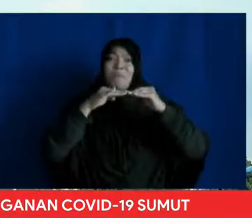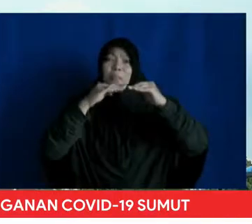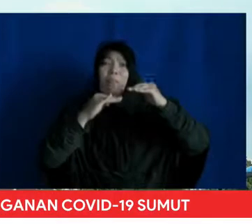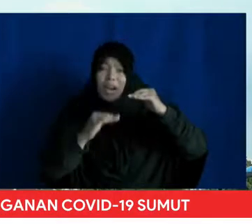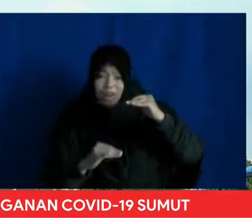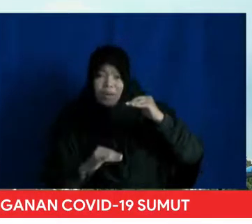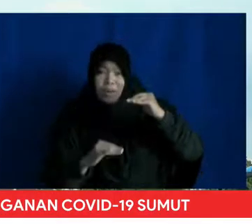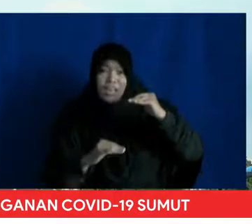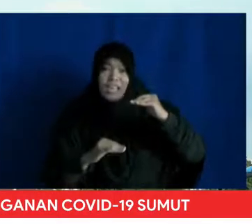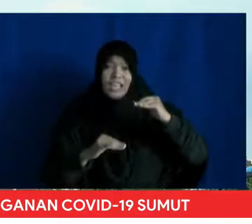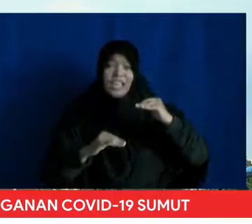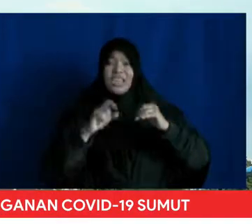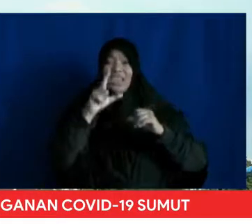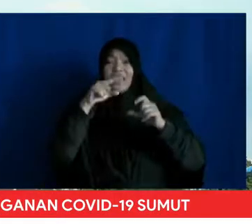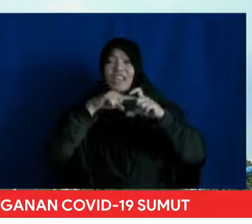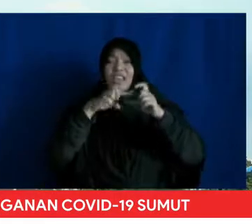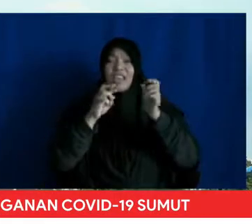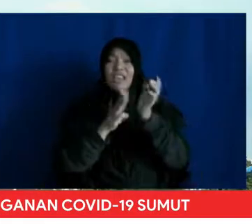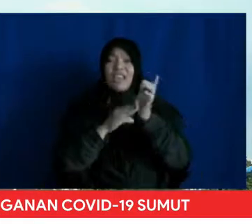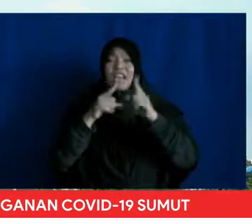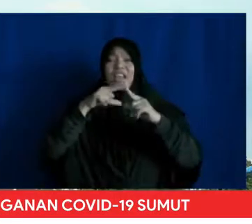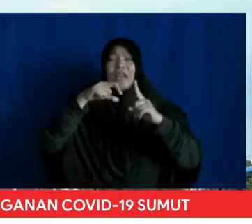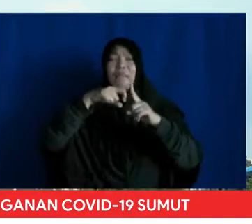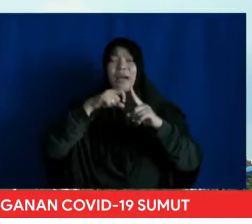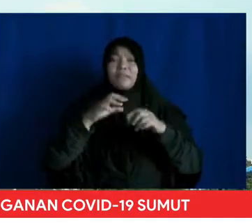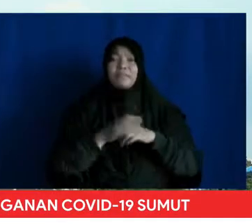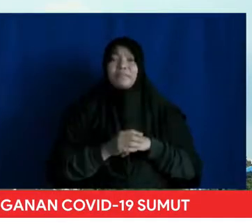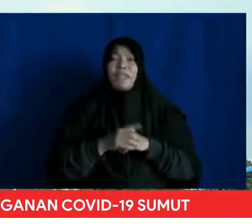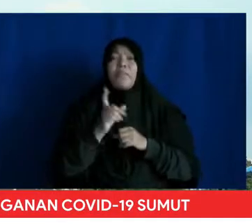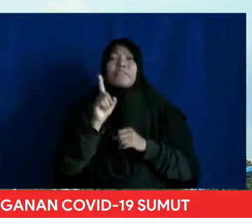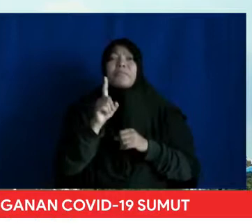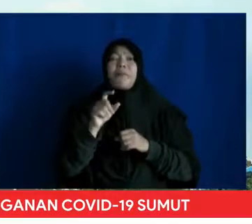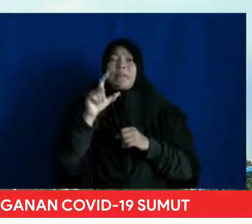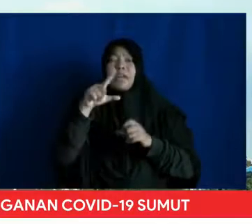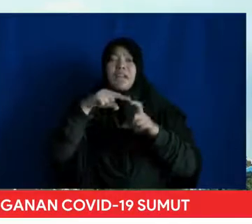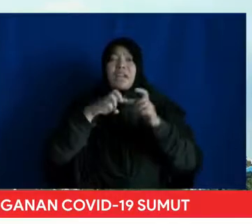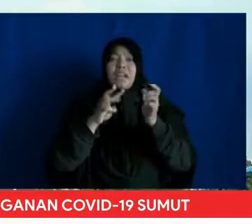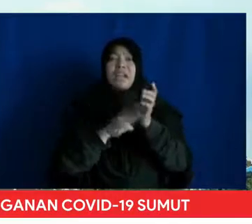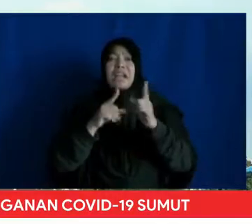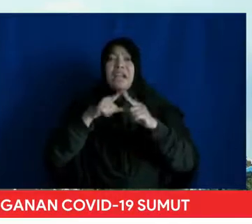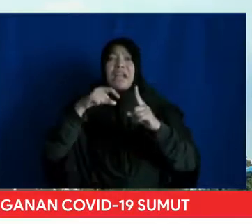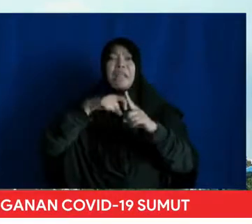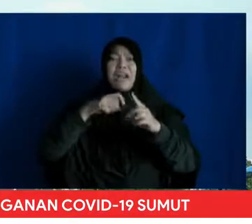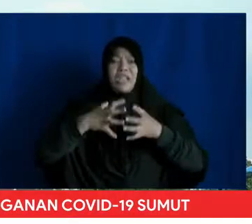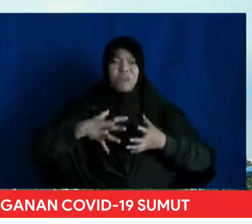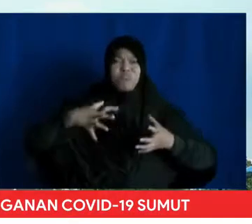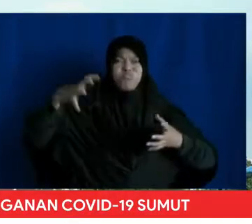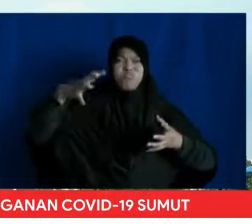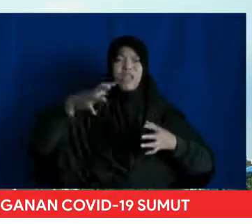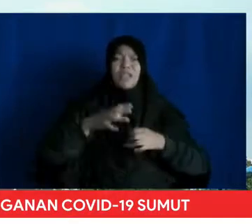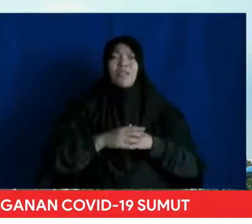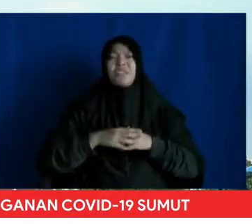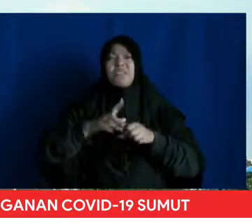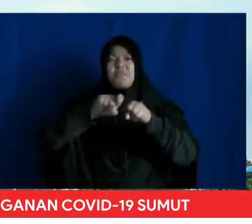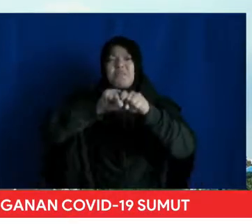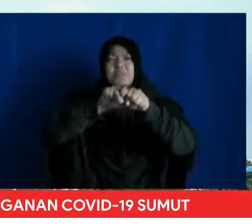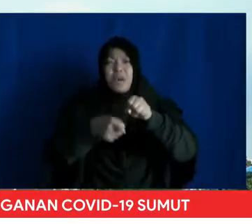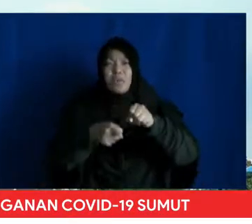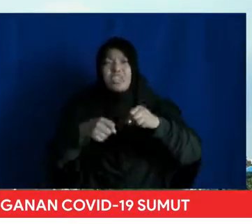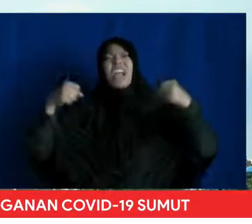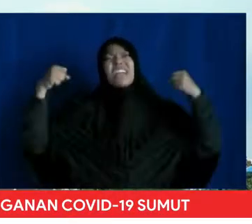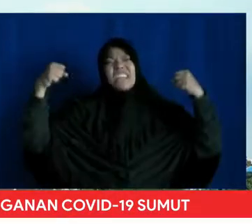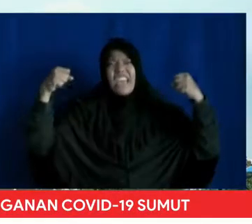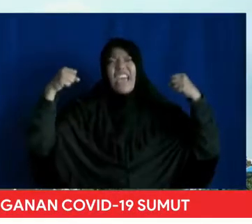lemak tubuh Lemak tubuh yang berlebih Dalam tubuh dapat merusak keseimbangan sistem kekebalan Kekebalan tubuh manusia Dan